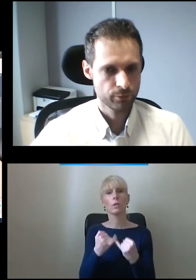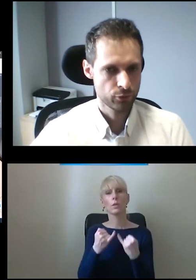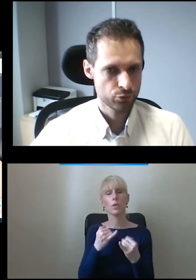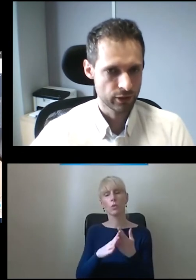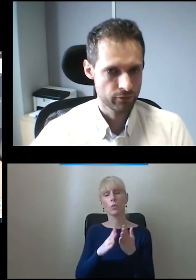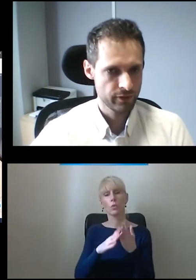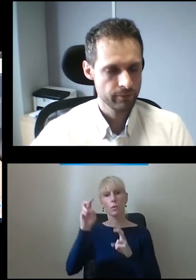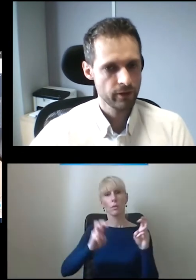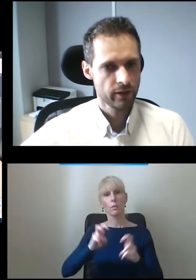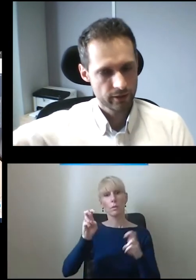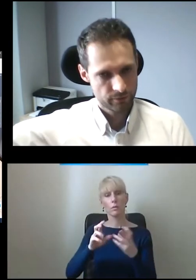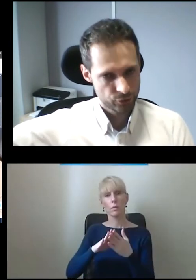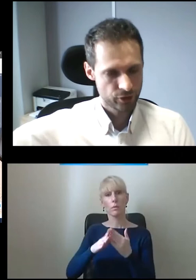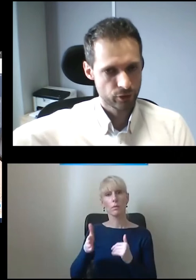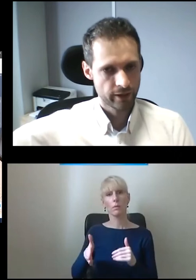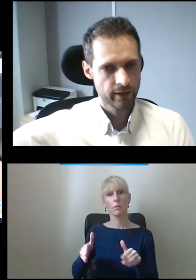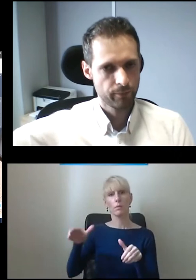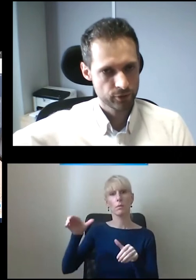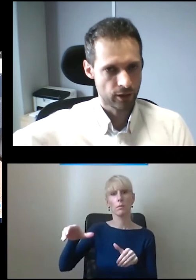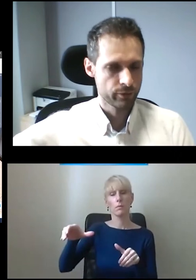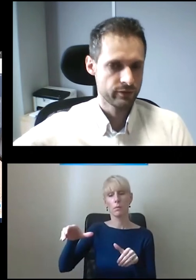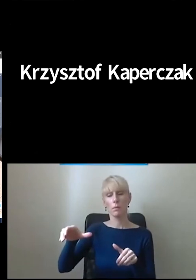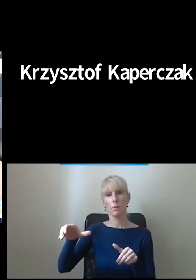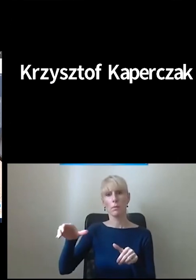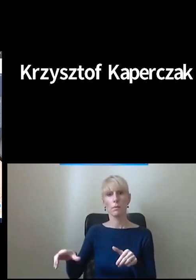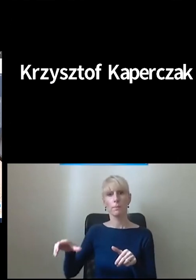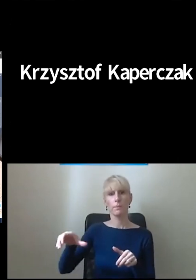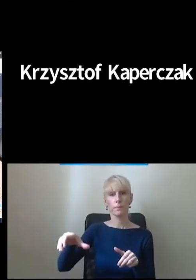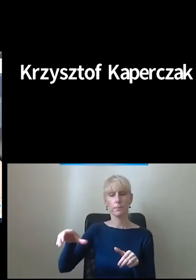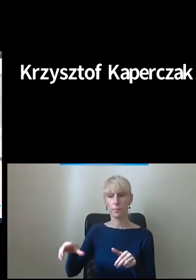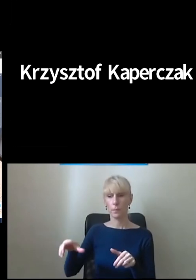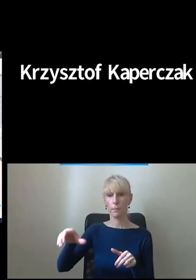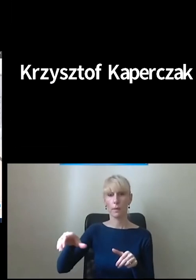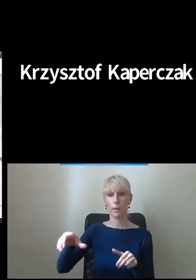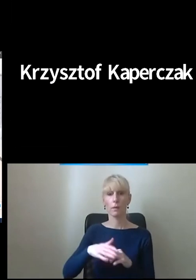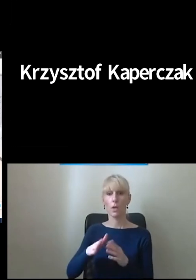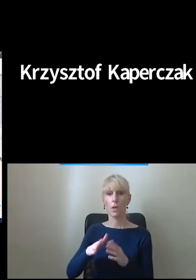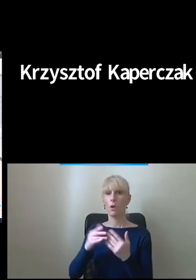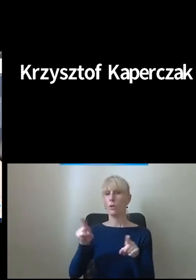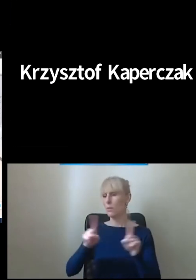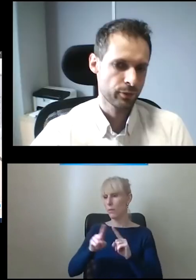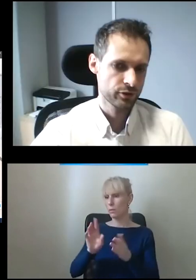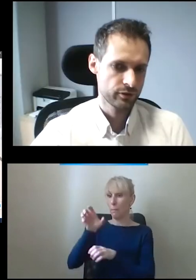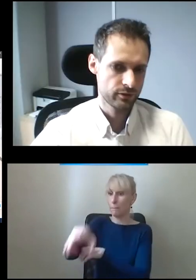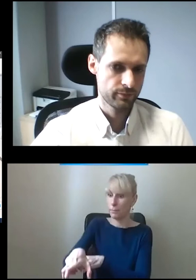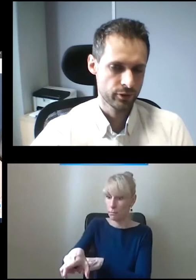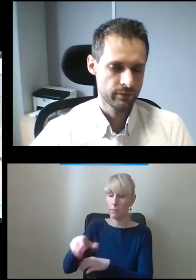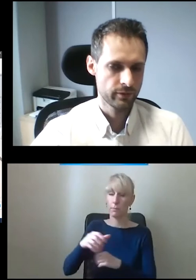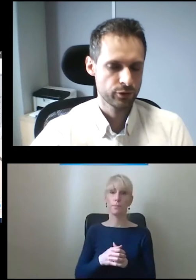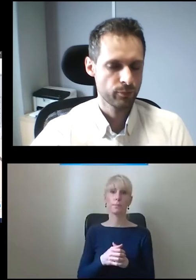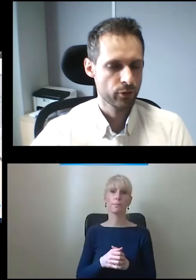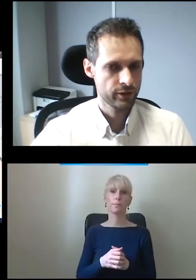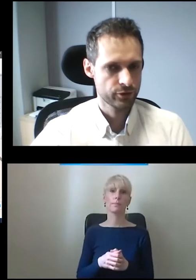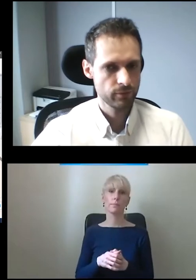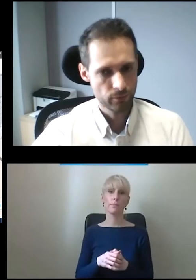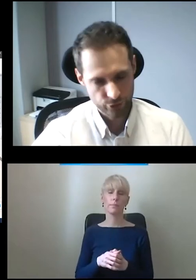że jak ktoś podróżuje na tą windę, z wyciągniętą rękę poza obrys windy, barierką, żeby ta ręka mu nie utknęła pod tą